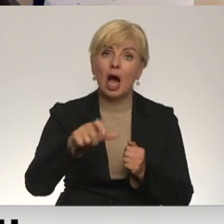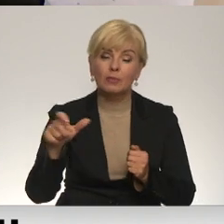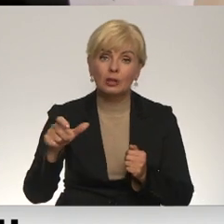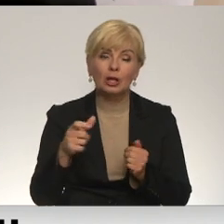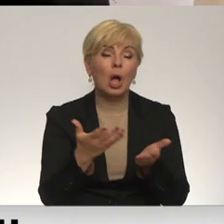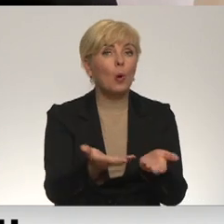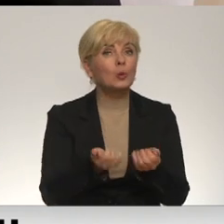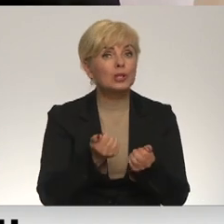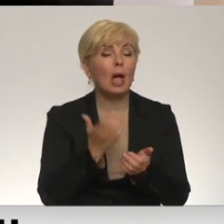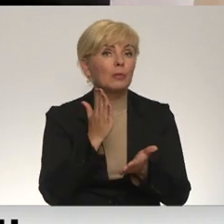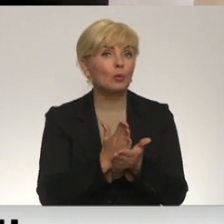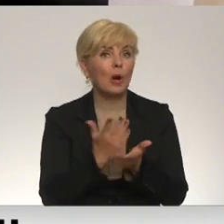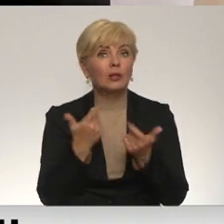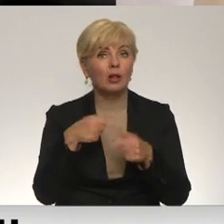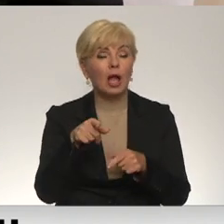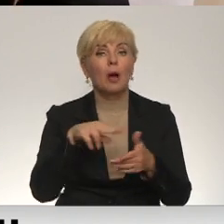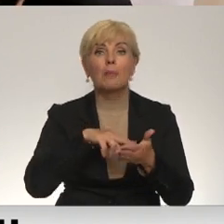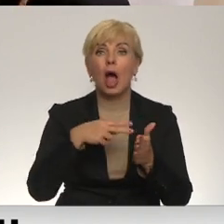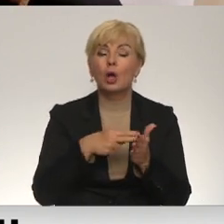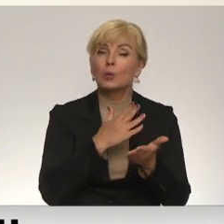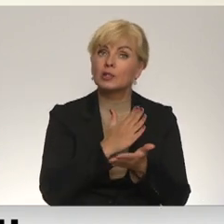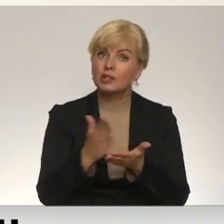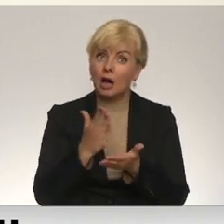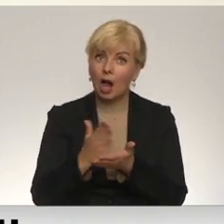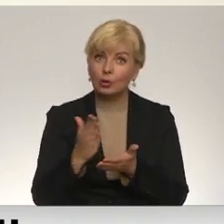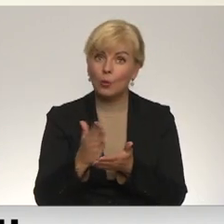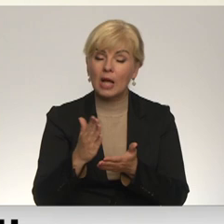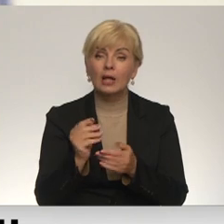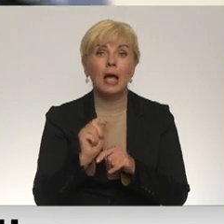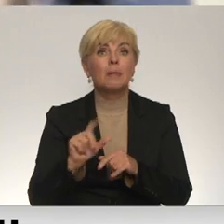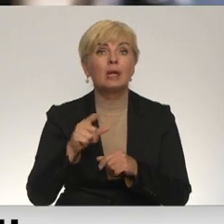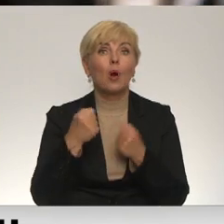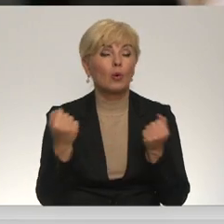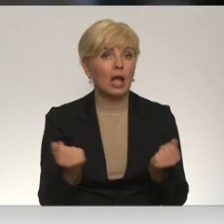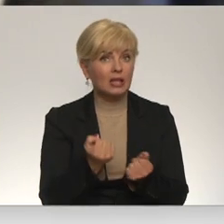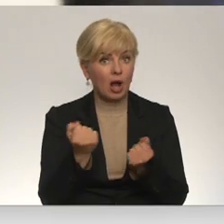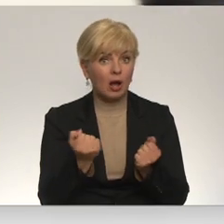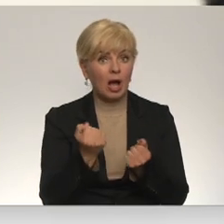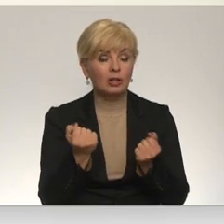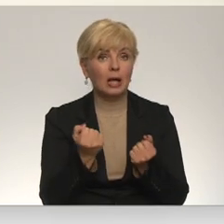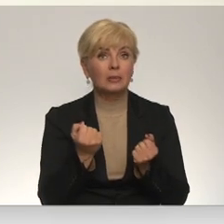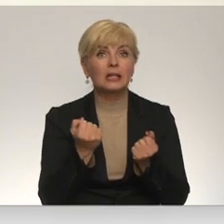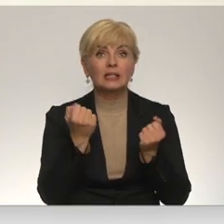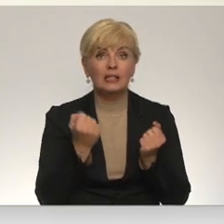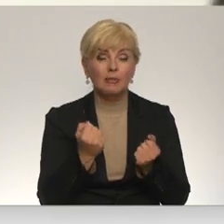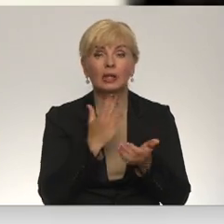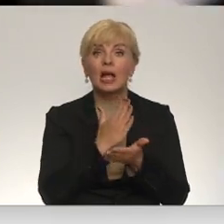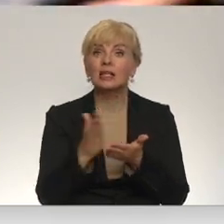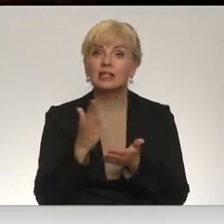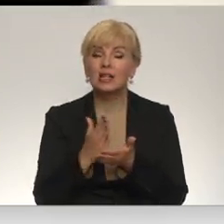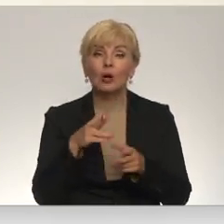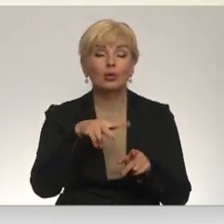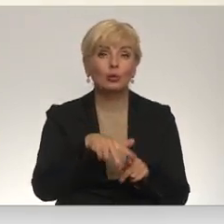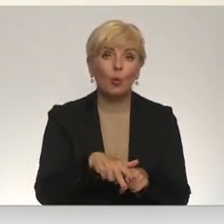noteiktu laiku. To plāno sakārtot. Pieaugot nodarbinātības stabilitātei, sakārtojot šo tas